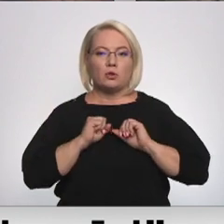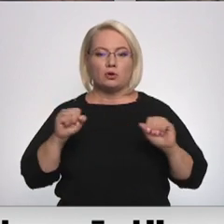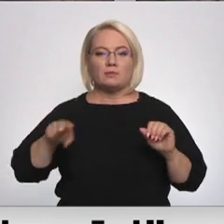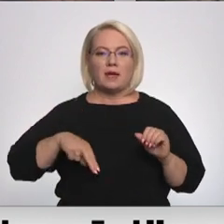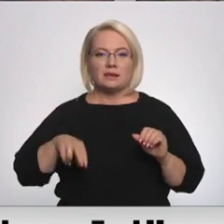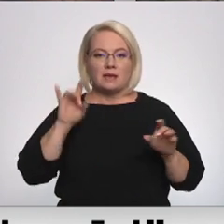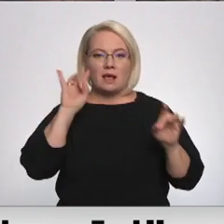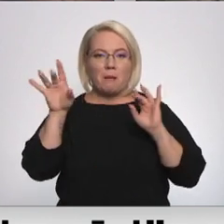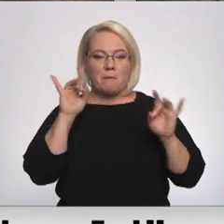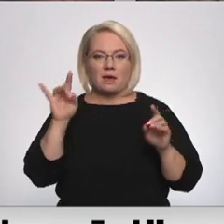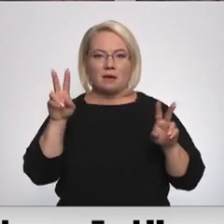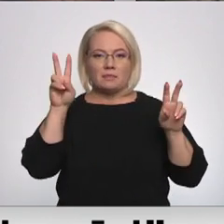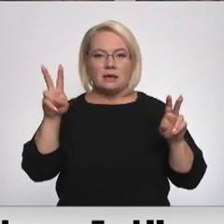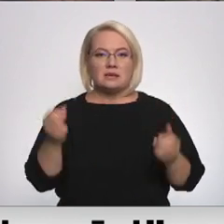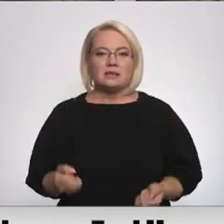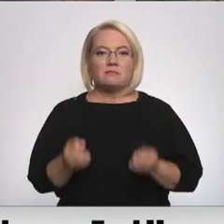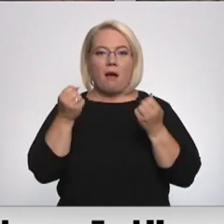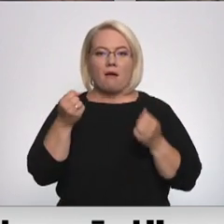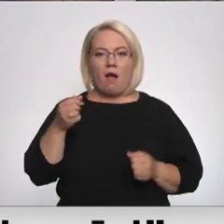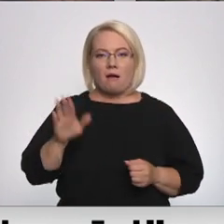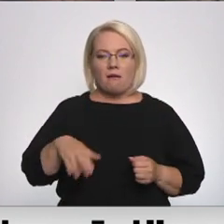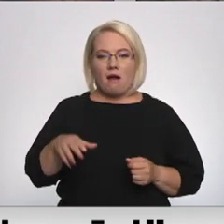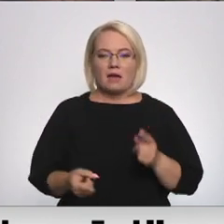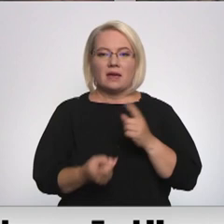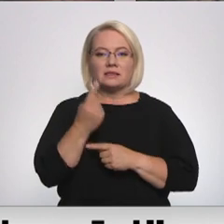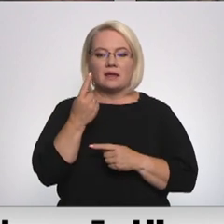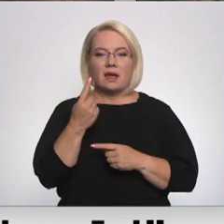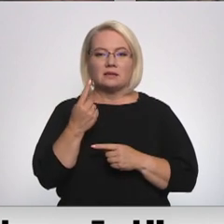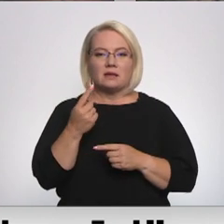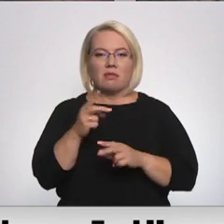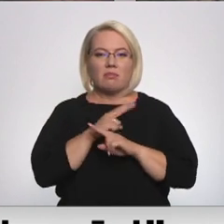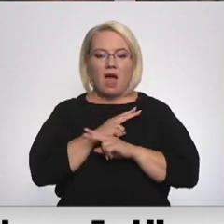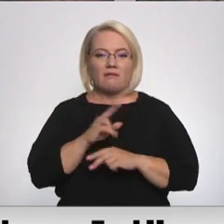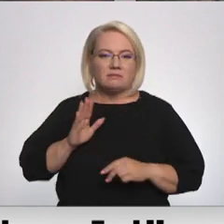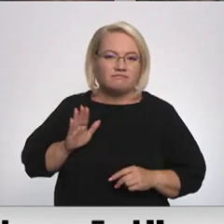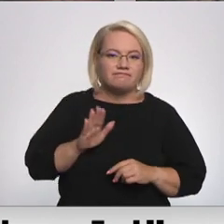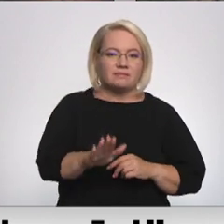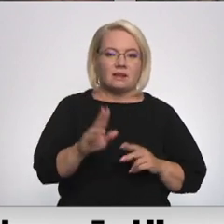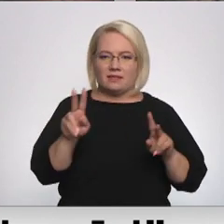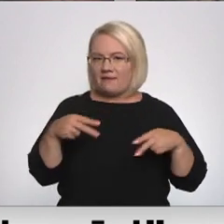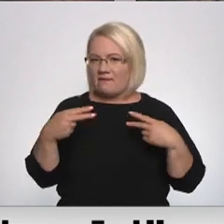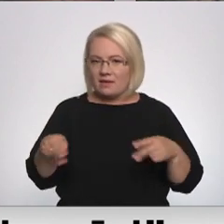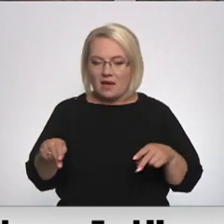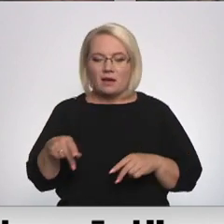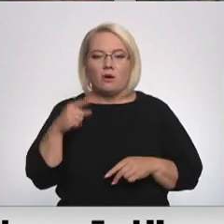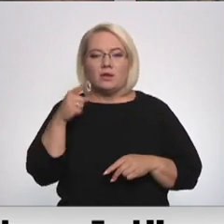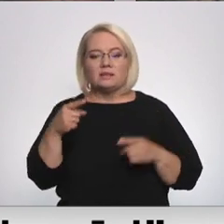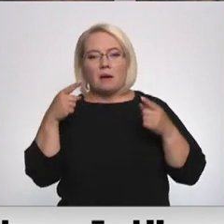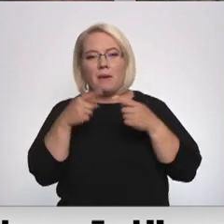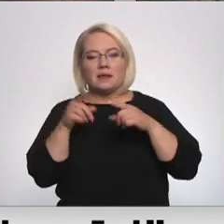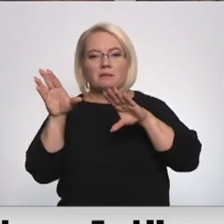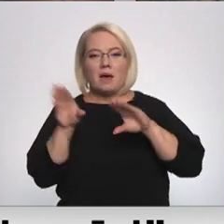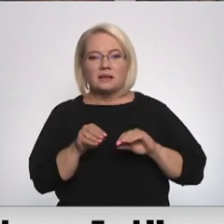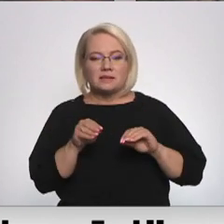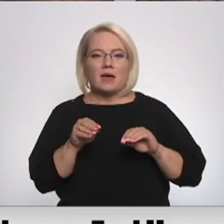kampaņai smagā kāja izraisa nāvi – nespiet gāzi grīdā. Kampaņa augustā tik rīkot ar mērķi mazināt sabiedrības